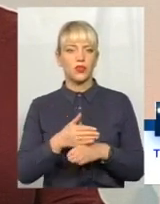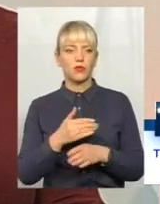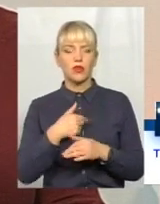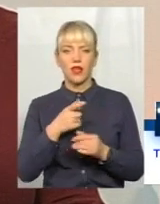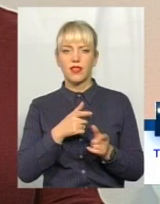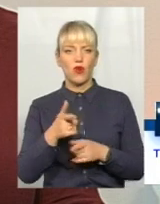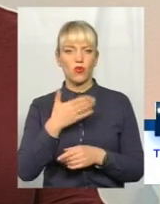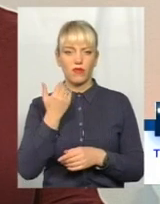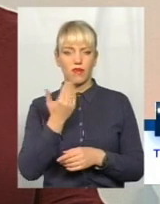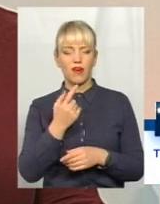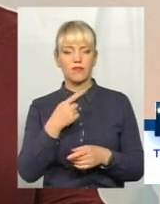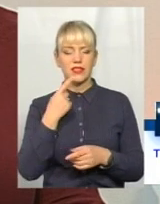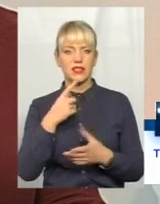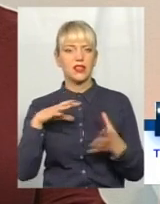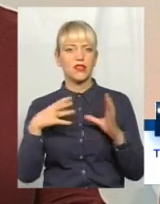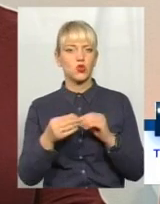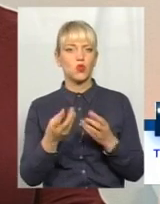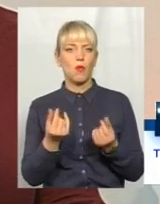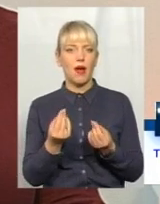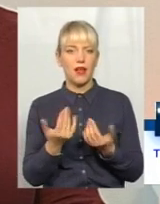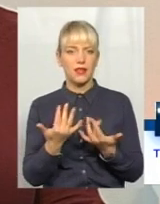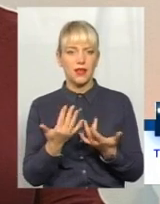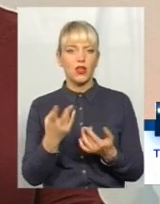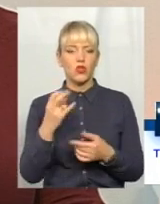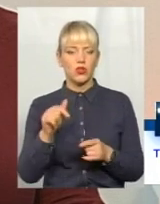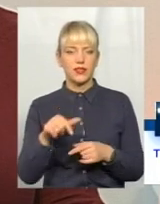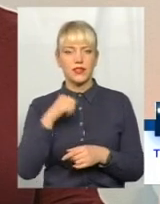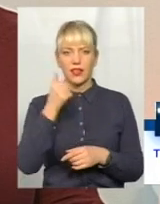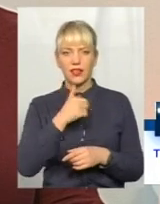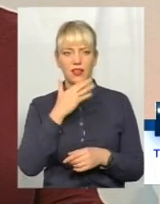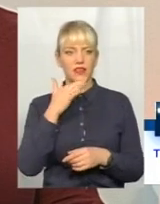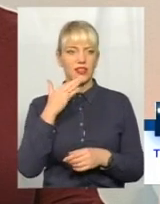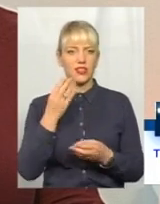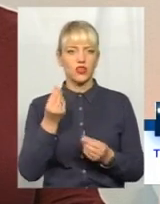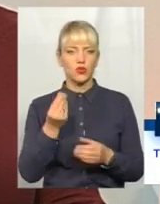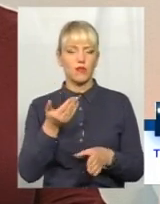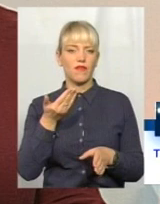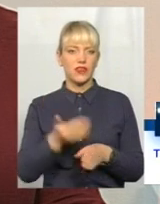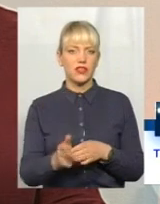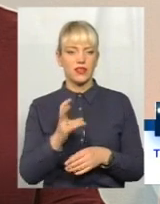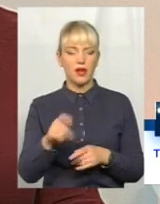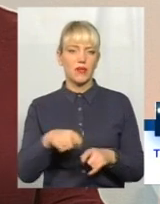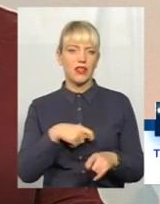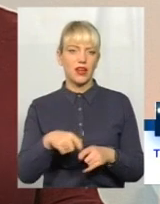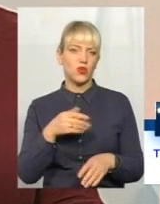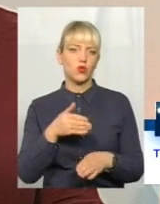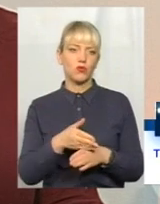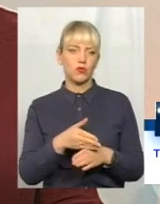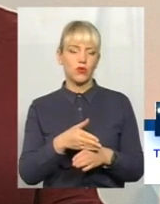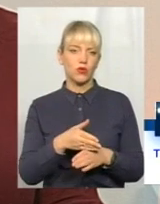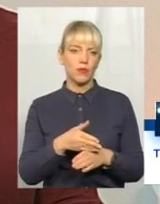назвати таку сумарну цифру, але за цей рік дуже велика сума виділена саме на матеріальної матеріальну допомогу